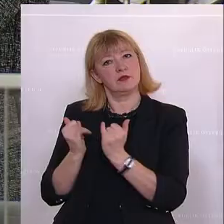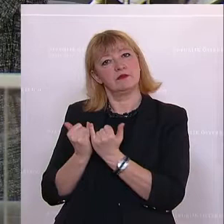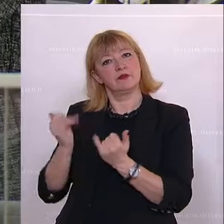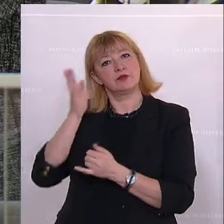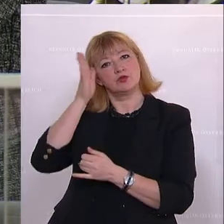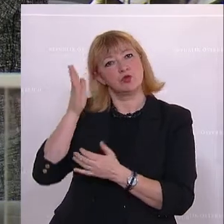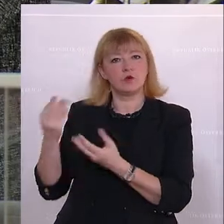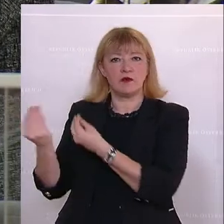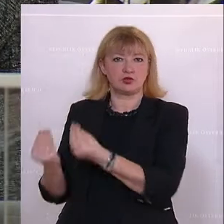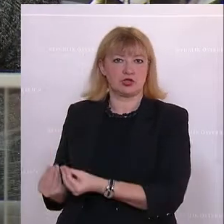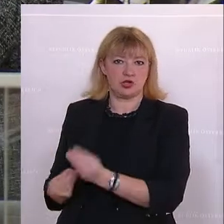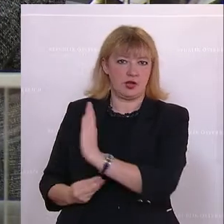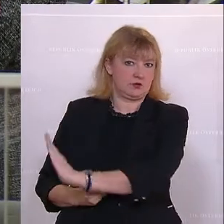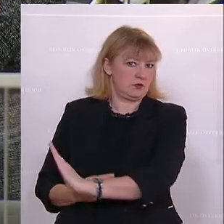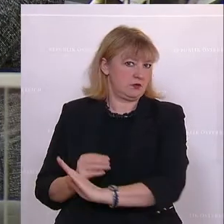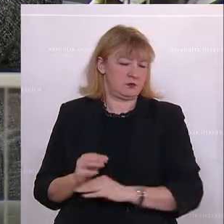ausgestalten wollen.